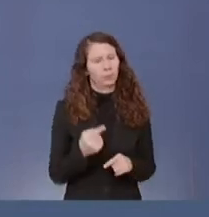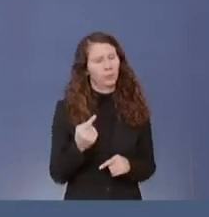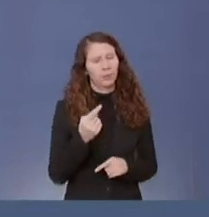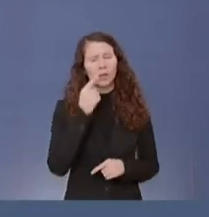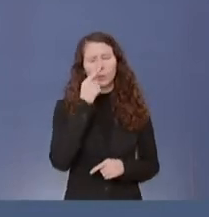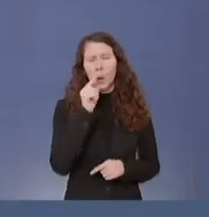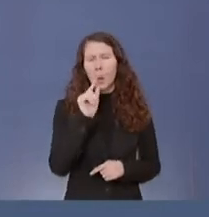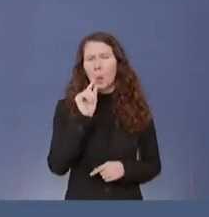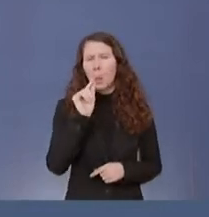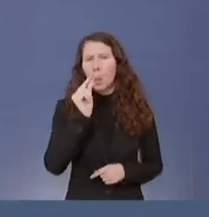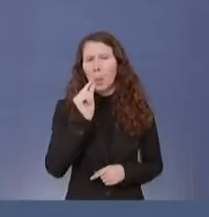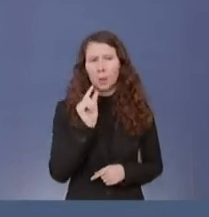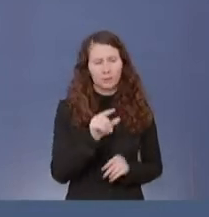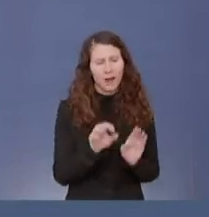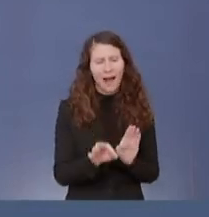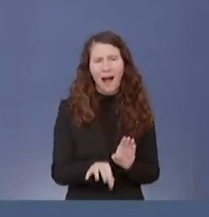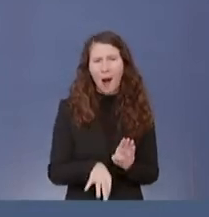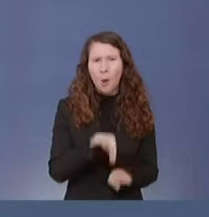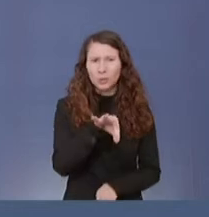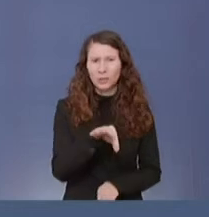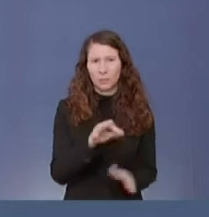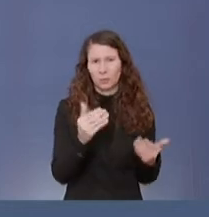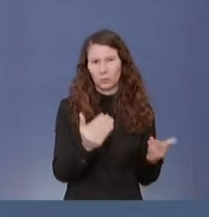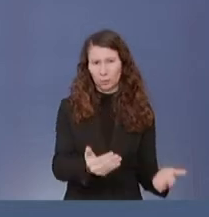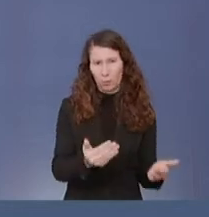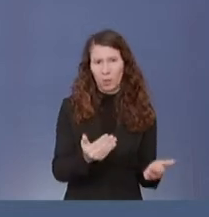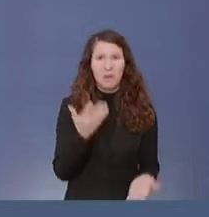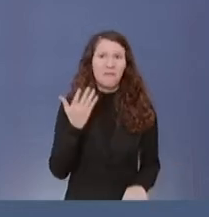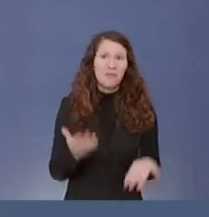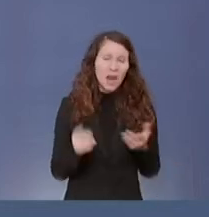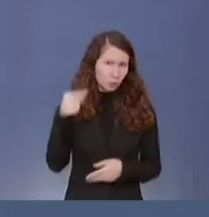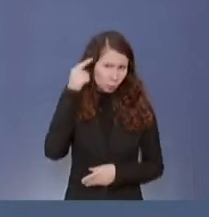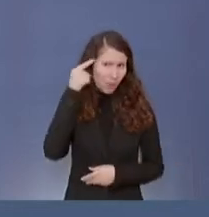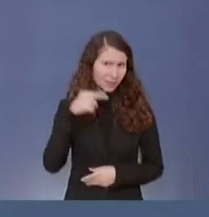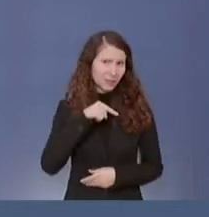beschreiben. Die beziehen sich jetzt eventuell auf Israel,